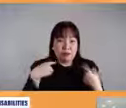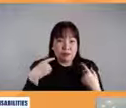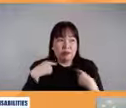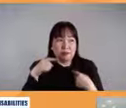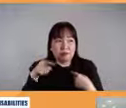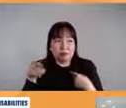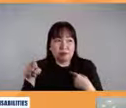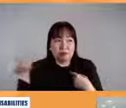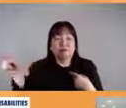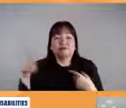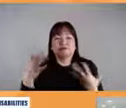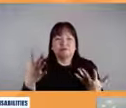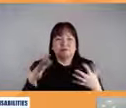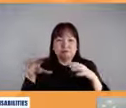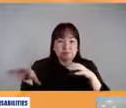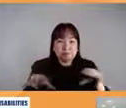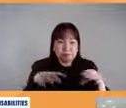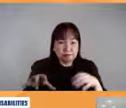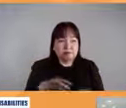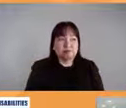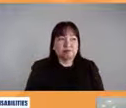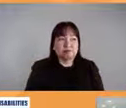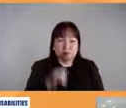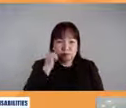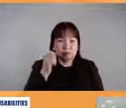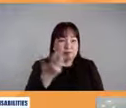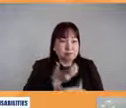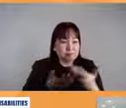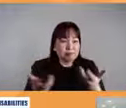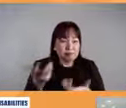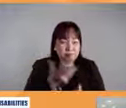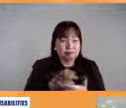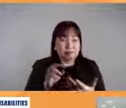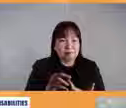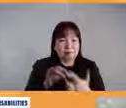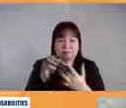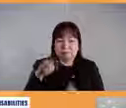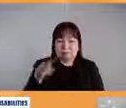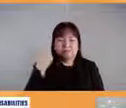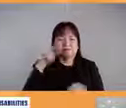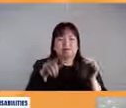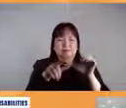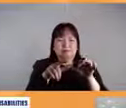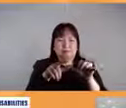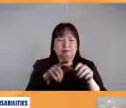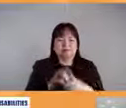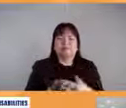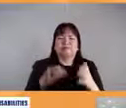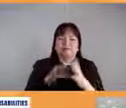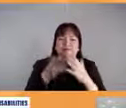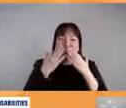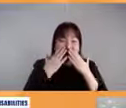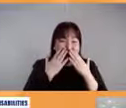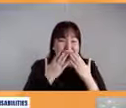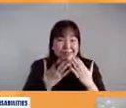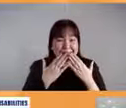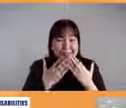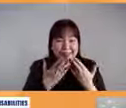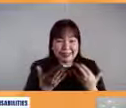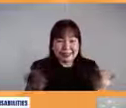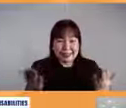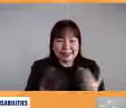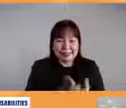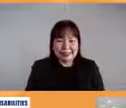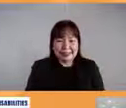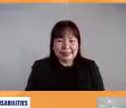ramdam yung engagement lalong lalo na po sa persons with disabilities Thank you very much po for yan po